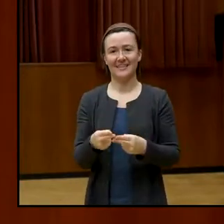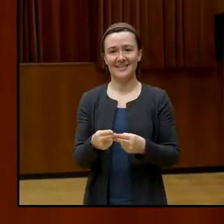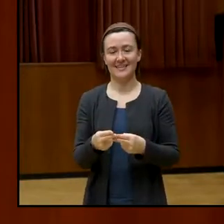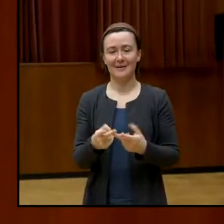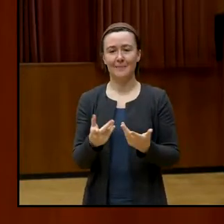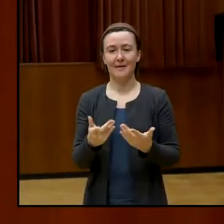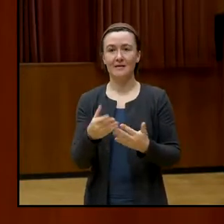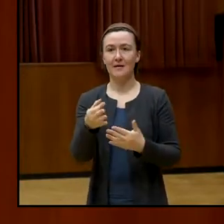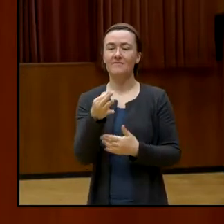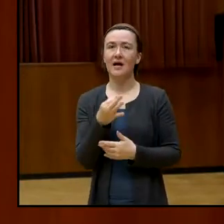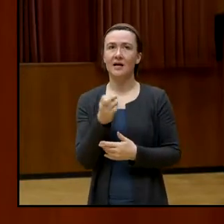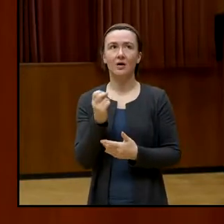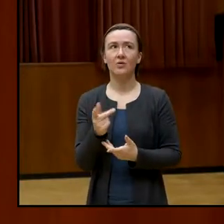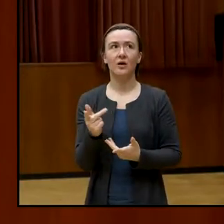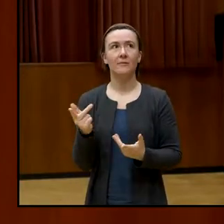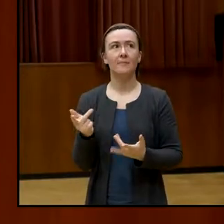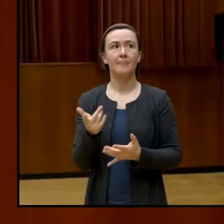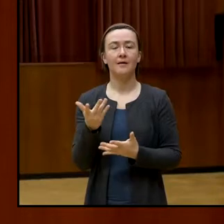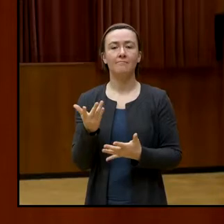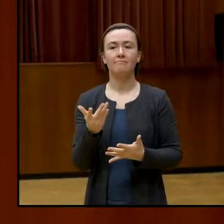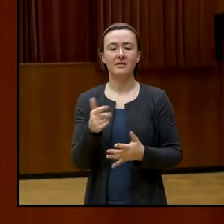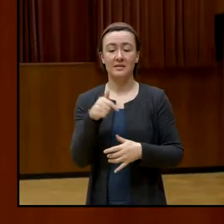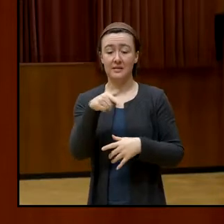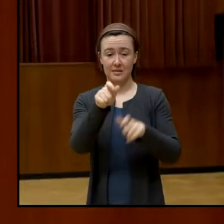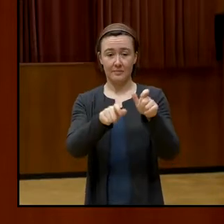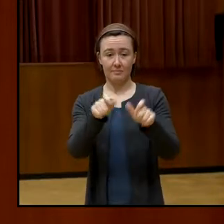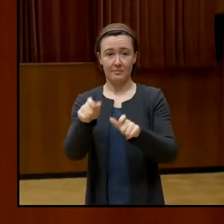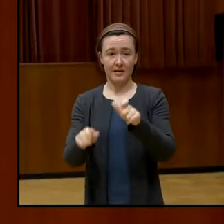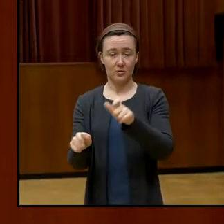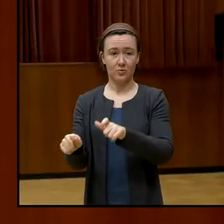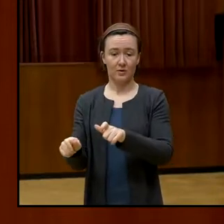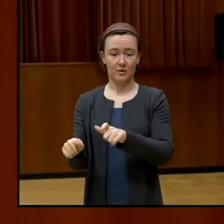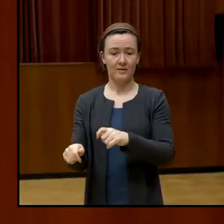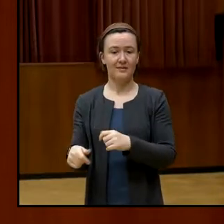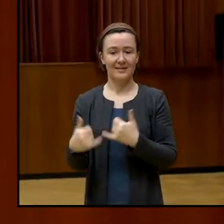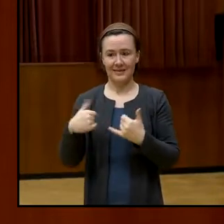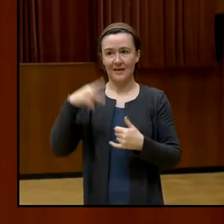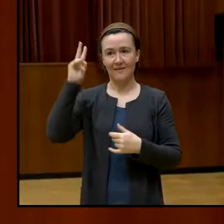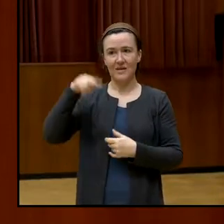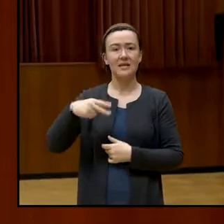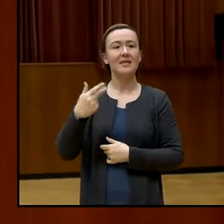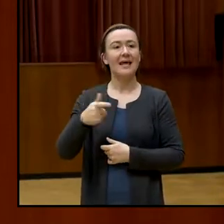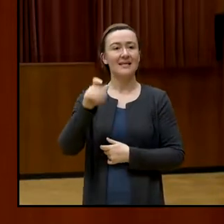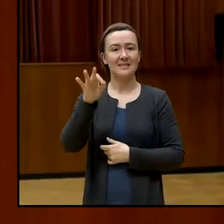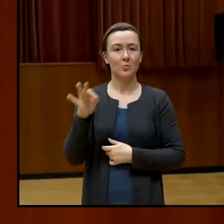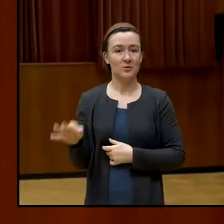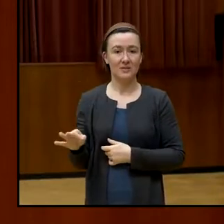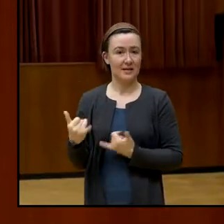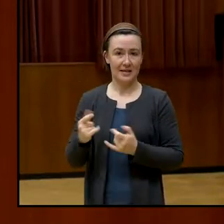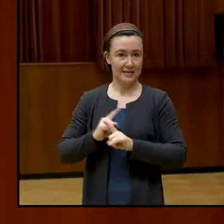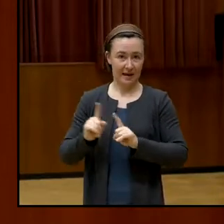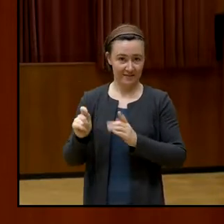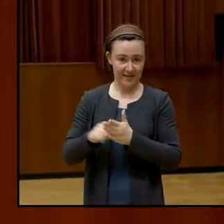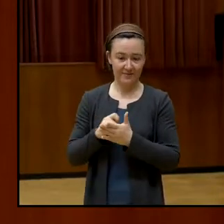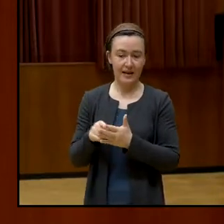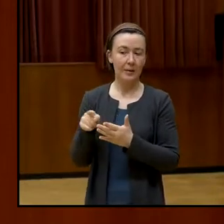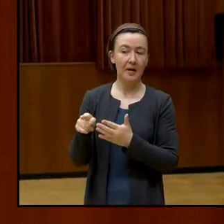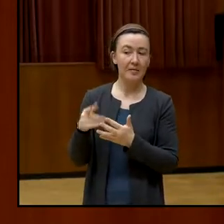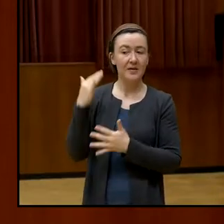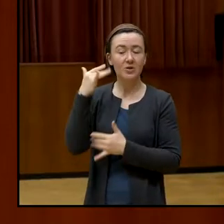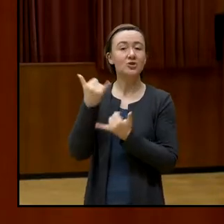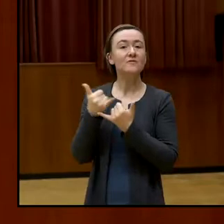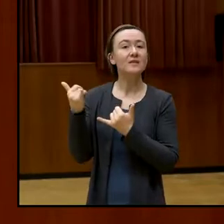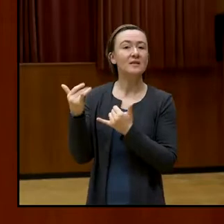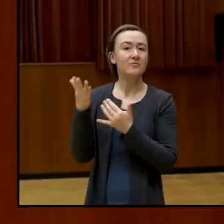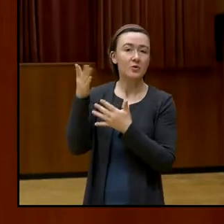stellt sich immer, okay, wie würden denn diese Leute, die 30 Prozent jetzt in Wien wählen? Man weiß es nicht. Es gibt keine